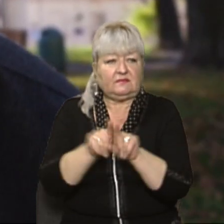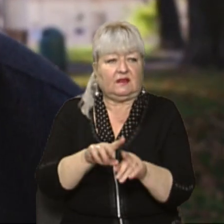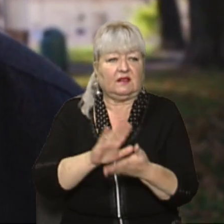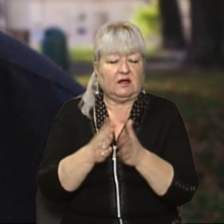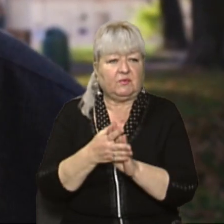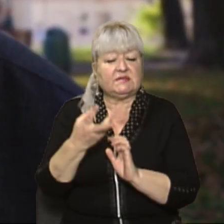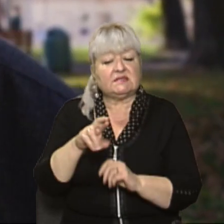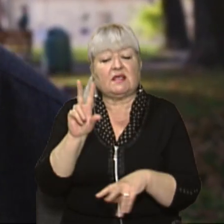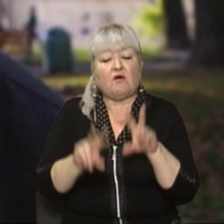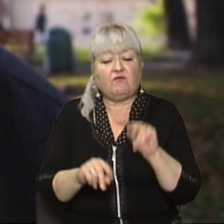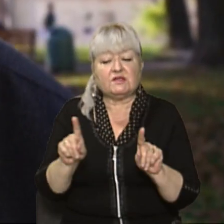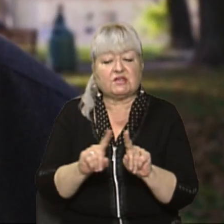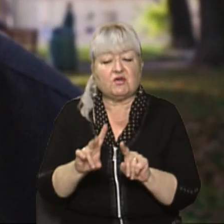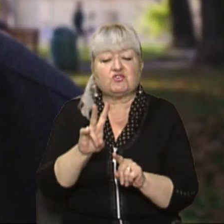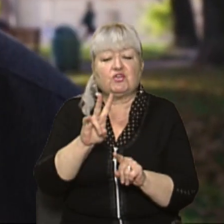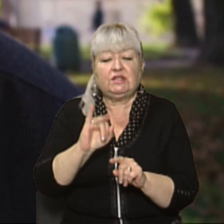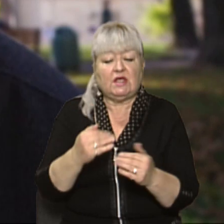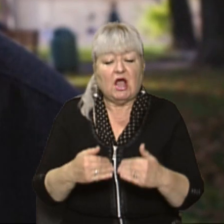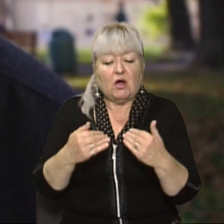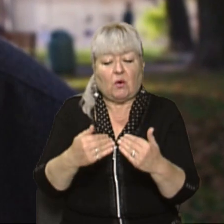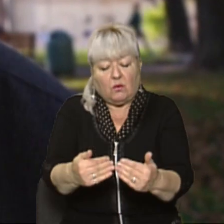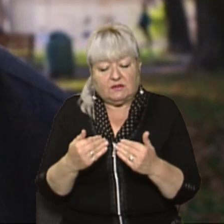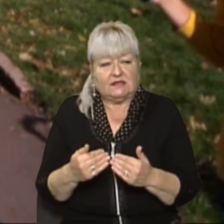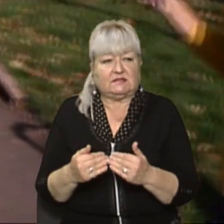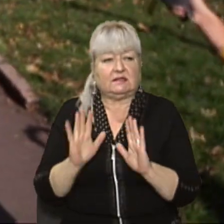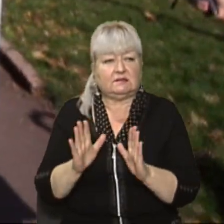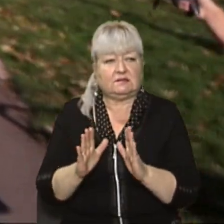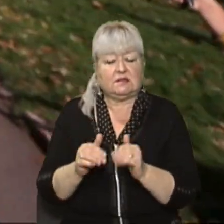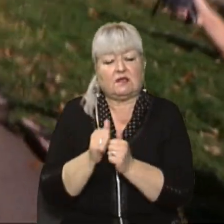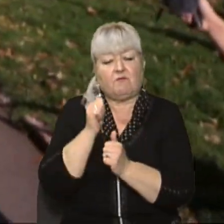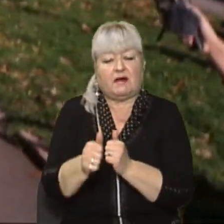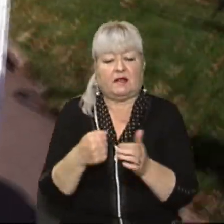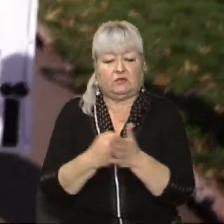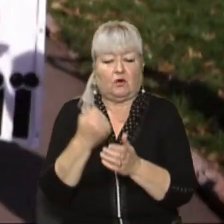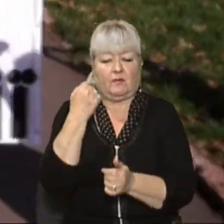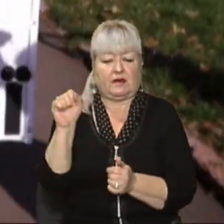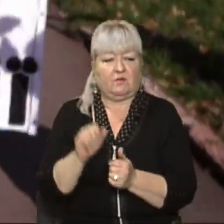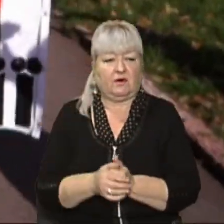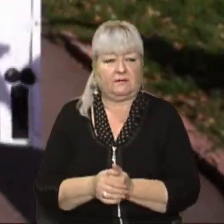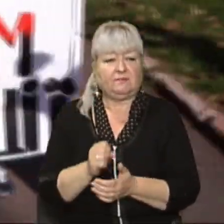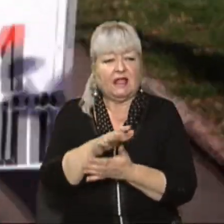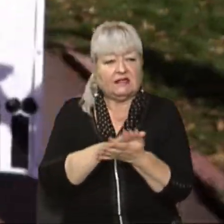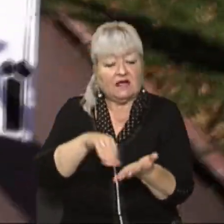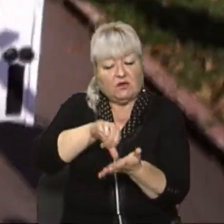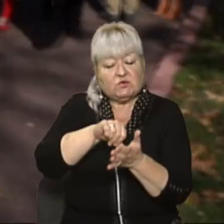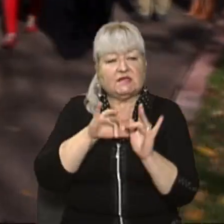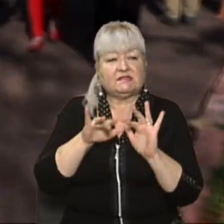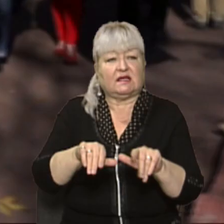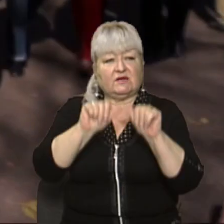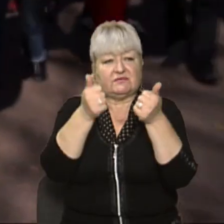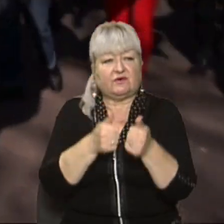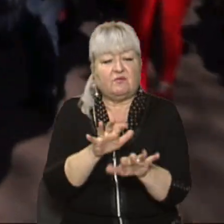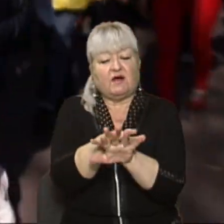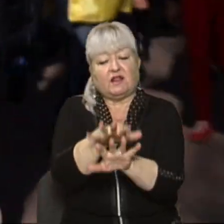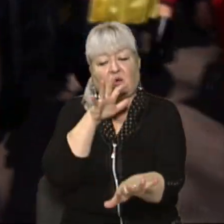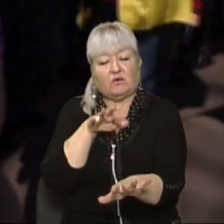вважаю, що ні кроку назад, тільки вперед, тільки до перемоги. Далі учасники акції сформували колону та